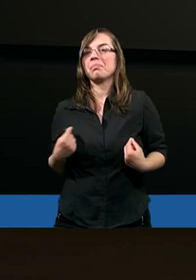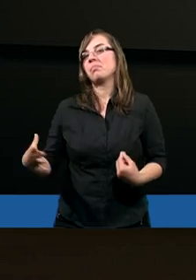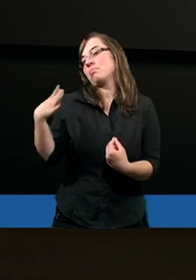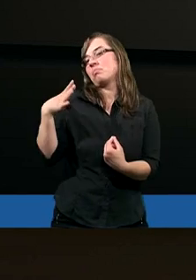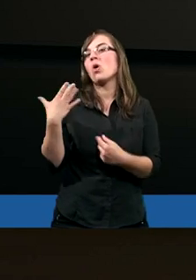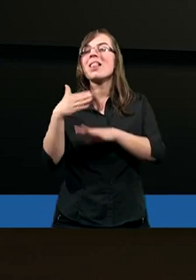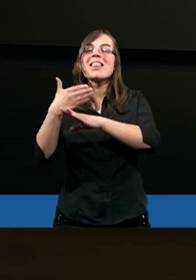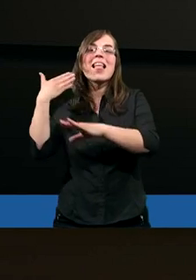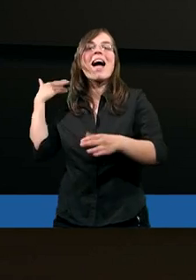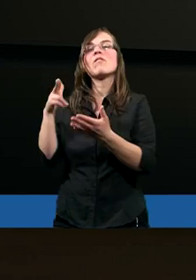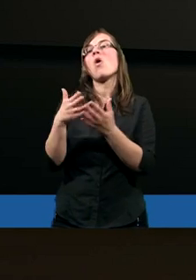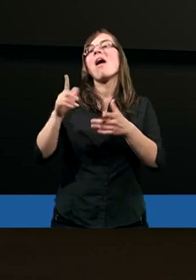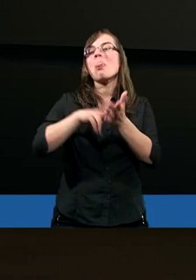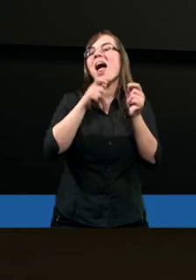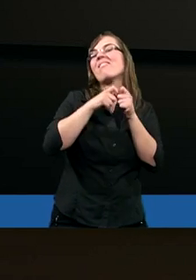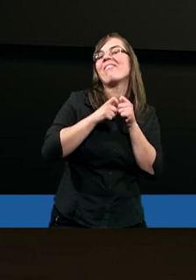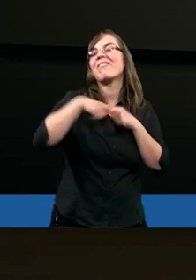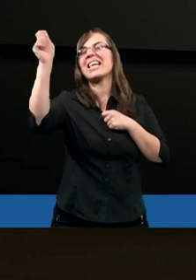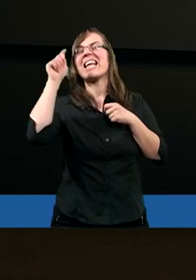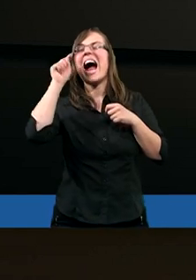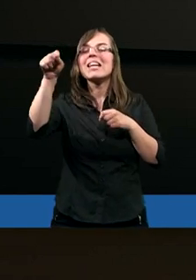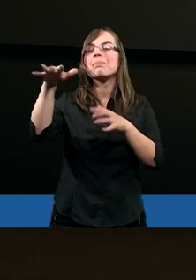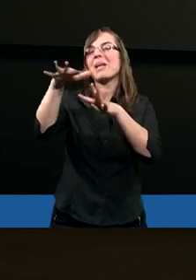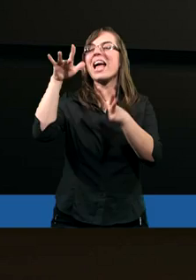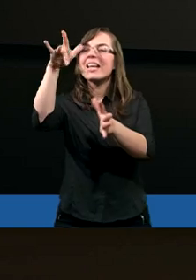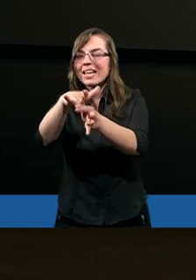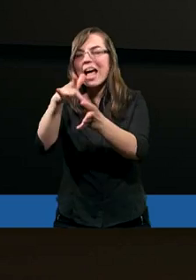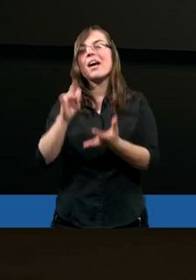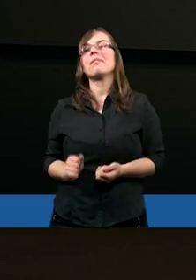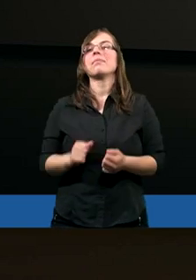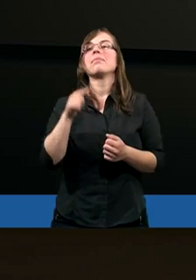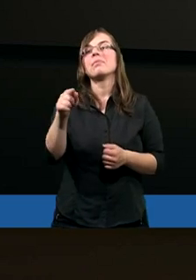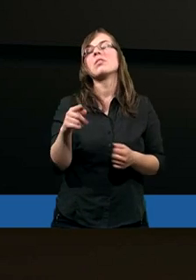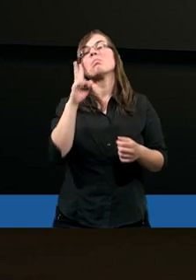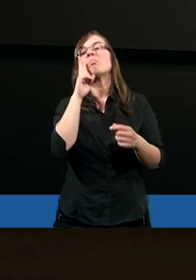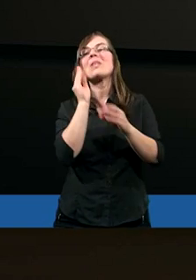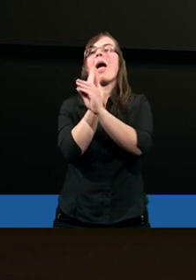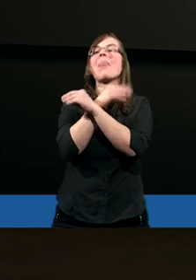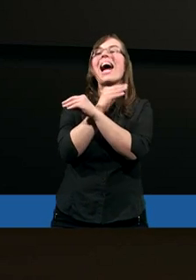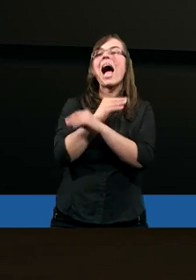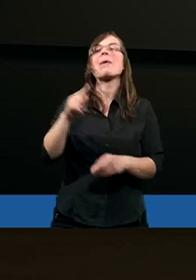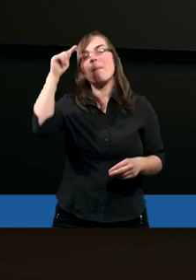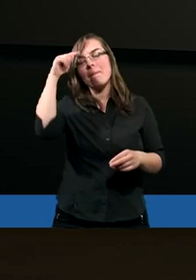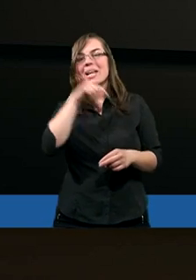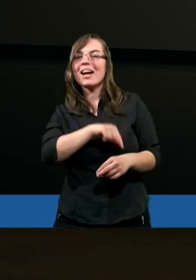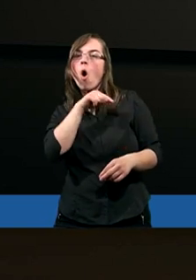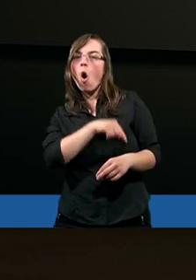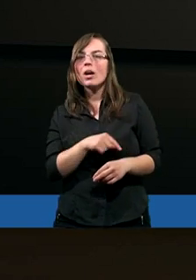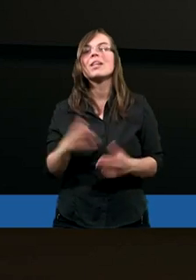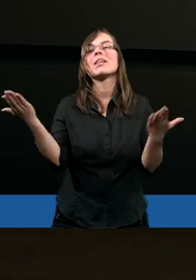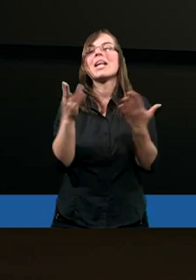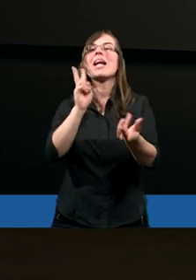niedawno na wyjeździe takim z terapią psychologiczną, gdzie